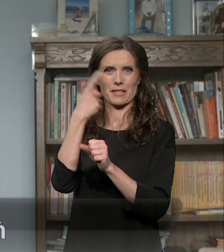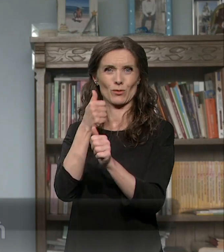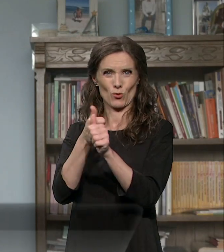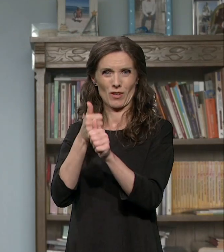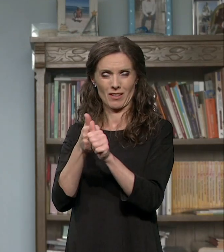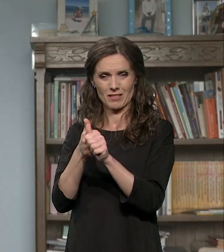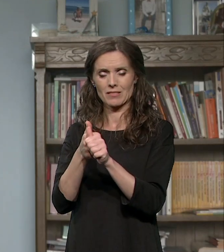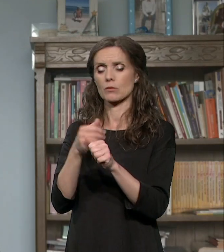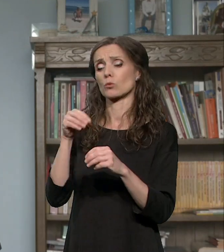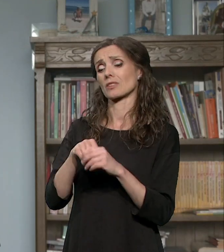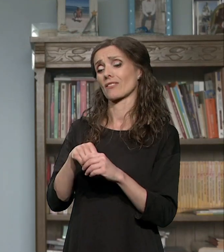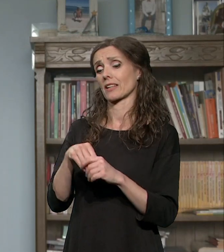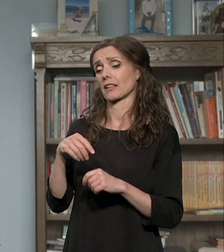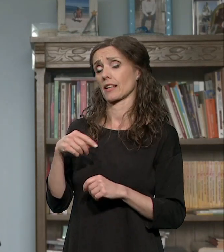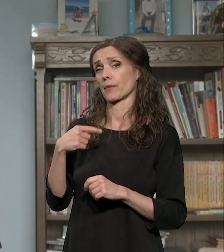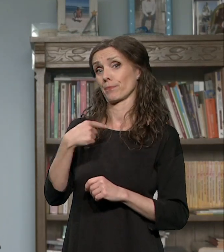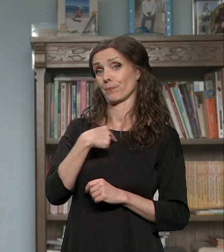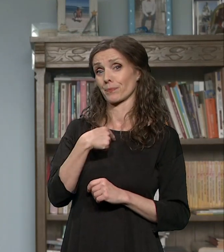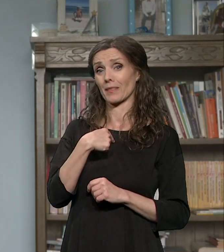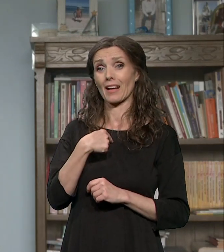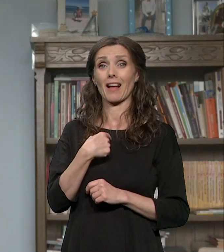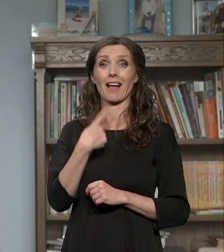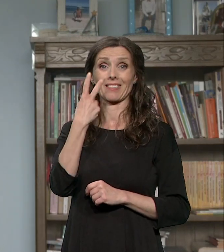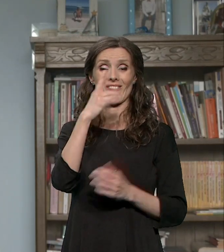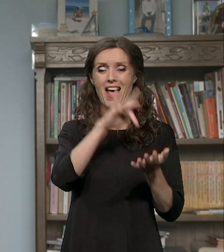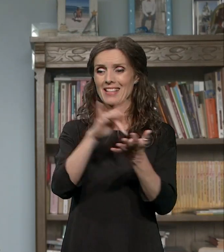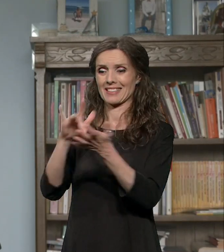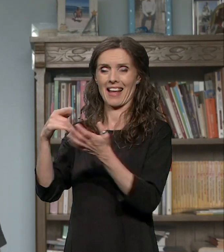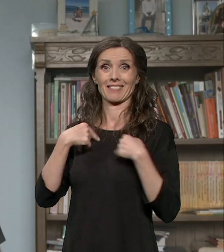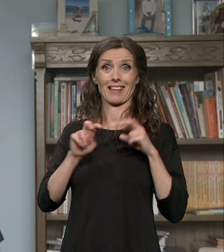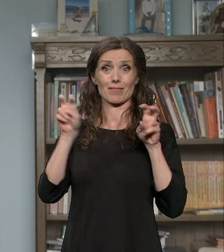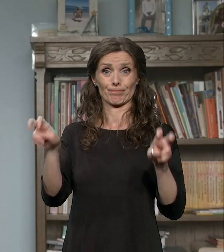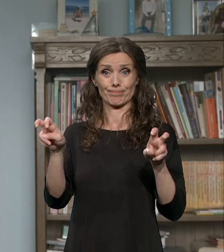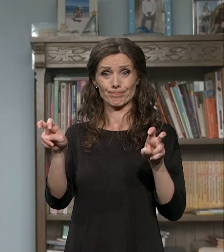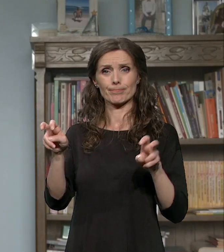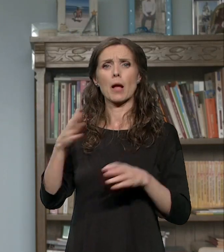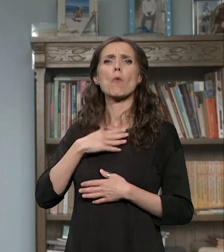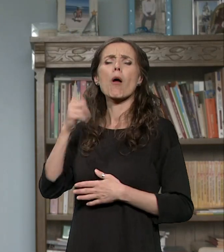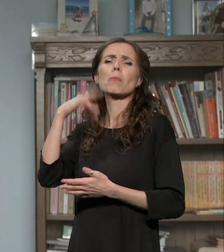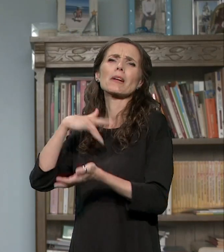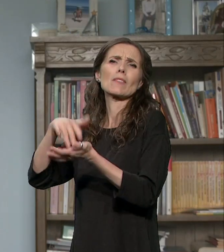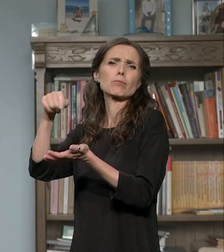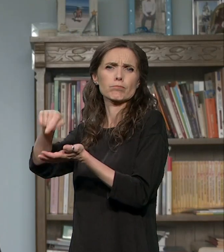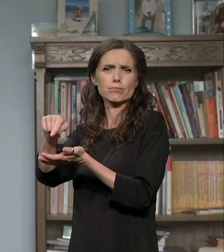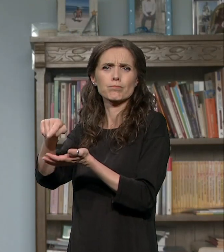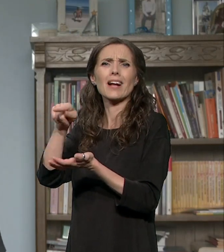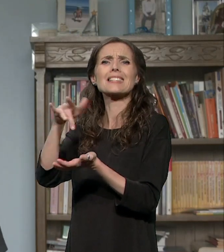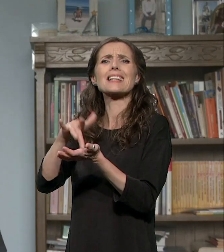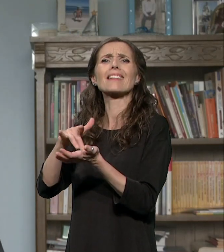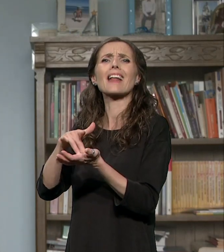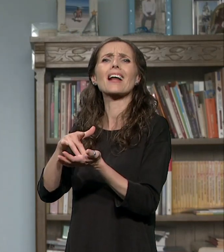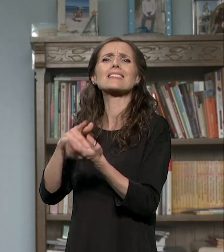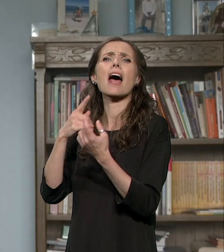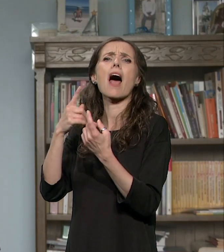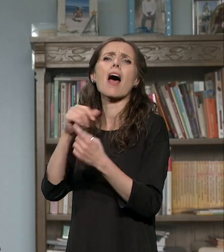Ja predstavljam u principu dva centra. Moj matični centar za nezavisni život, to je